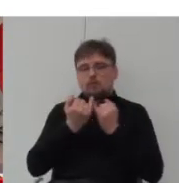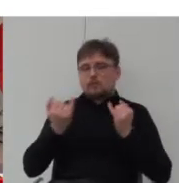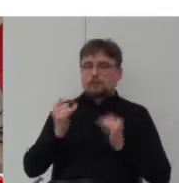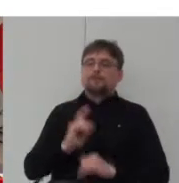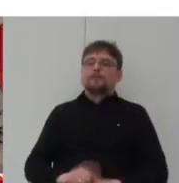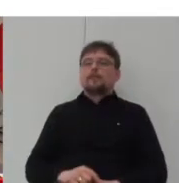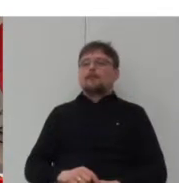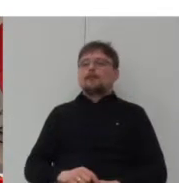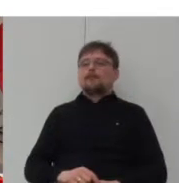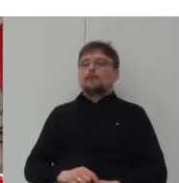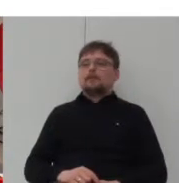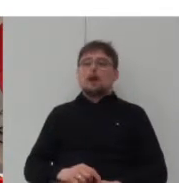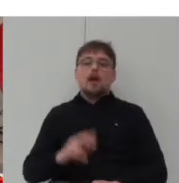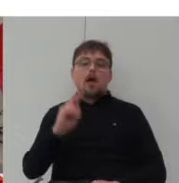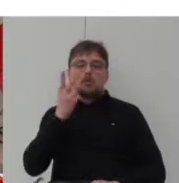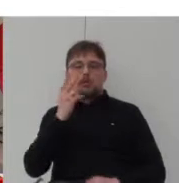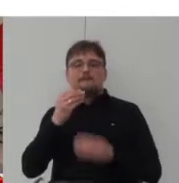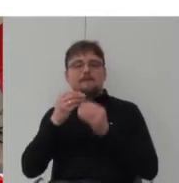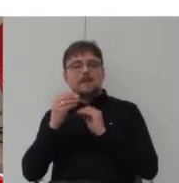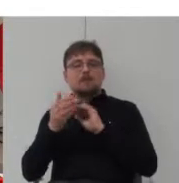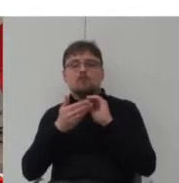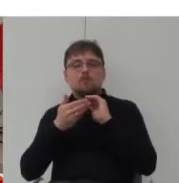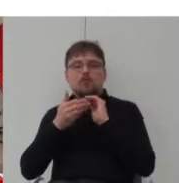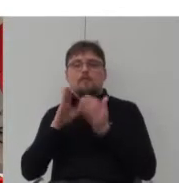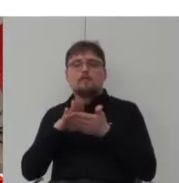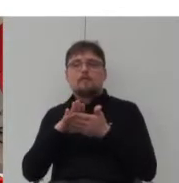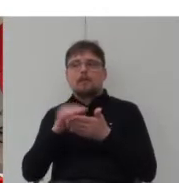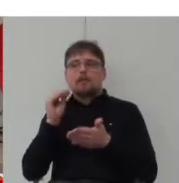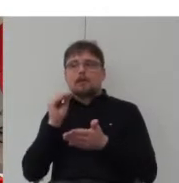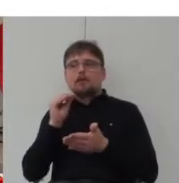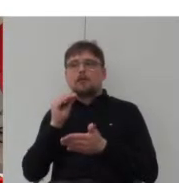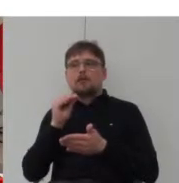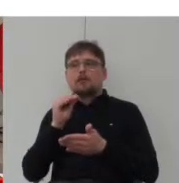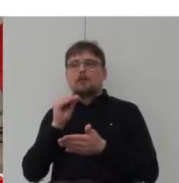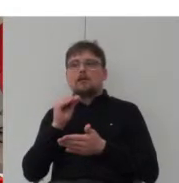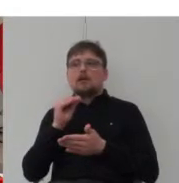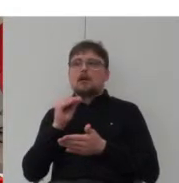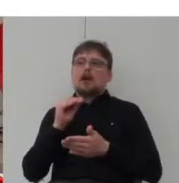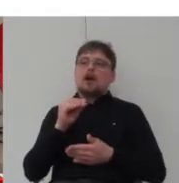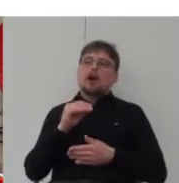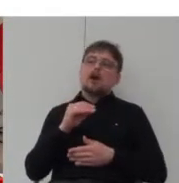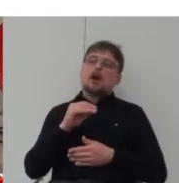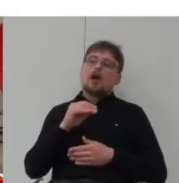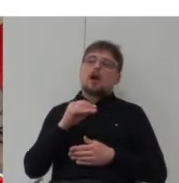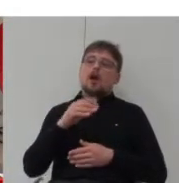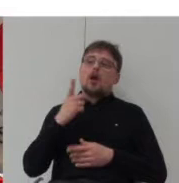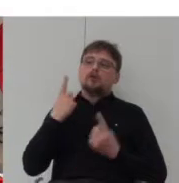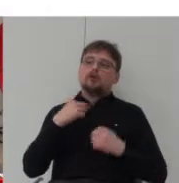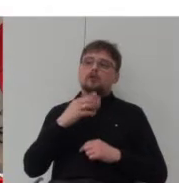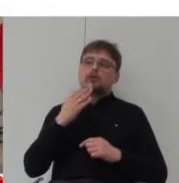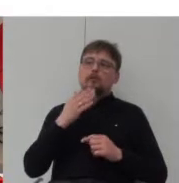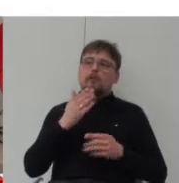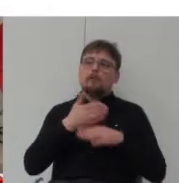w bardziej wspólnotowych modelach zazwyczaj mieszkańcy dzieleni są na grupy które budują wszystkie